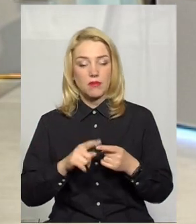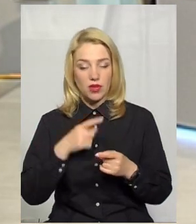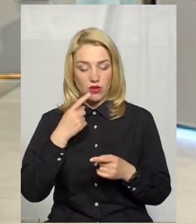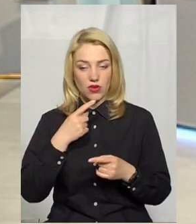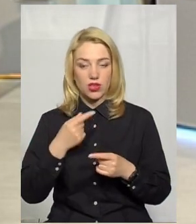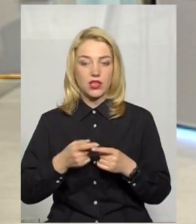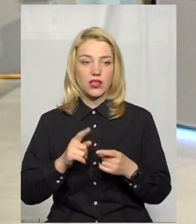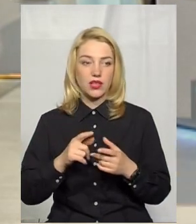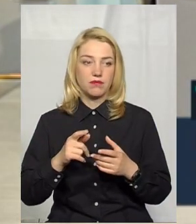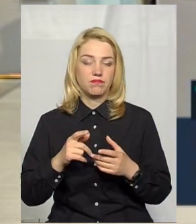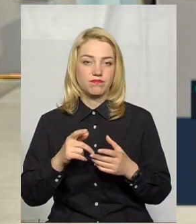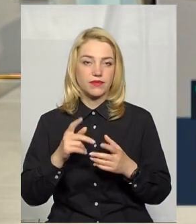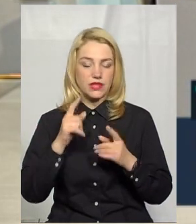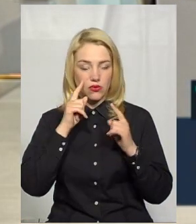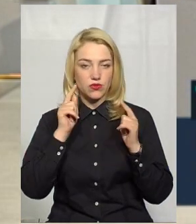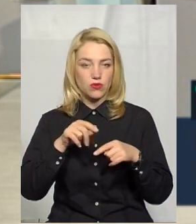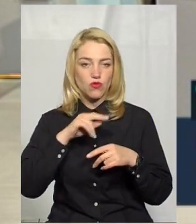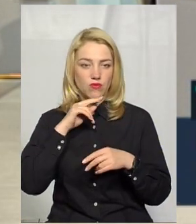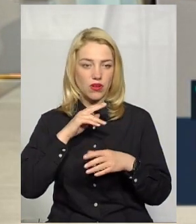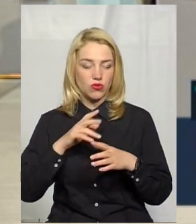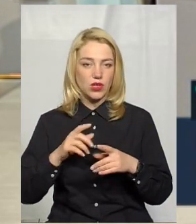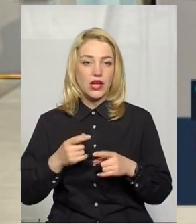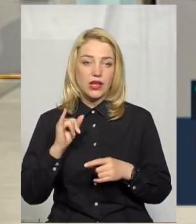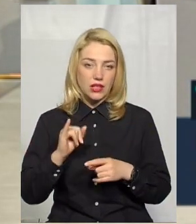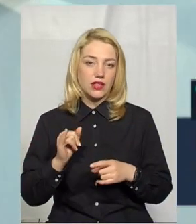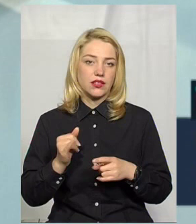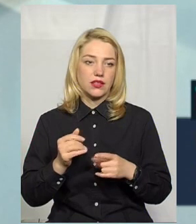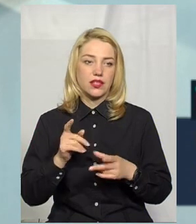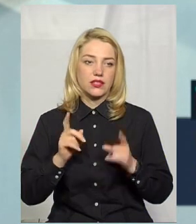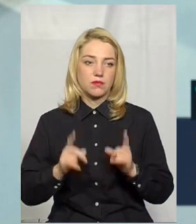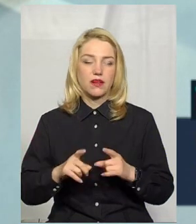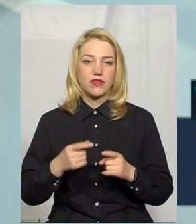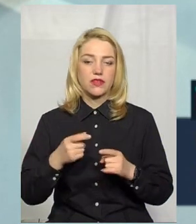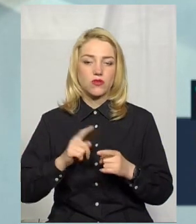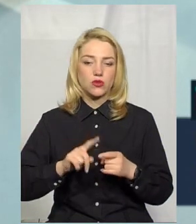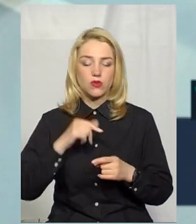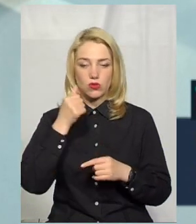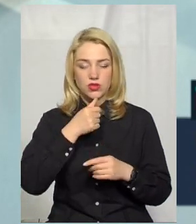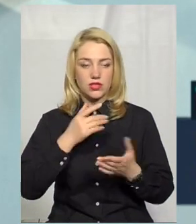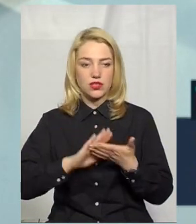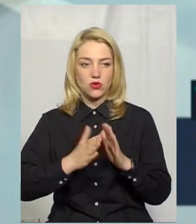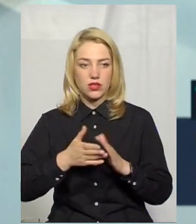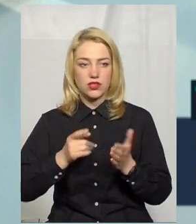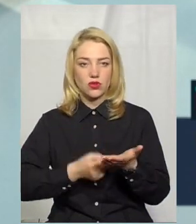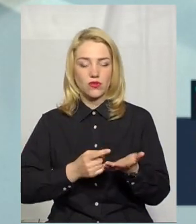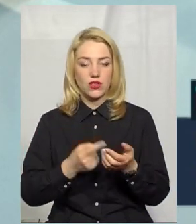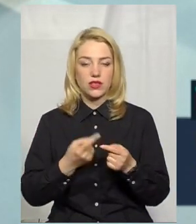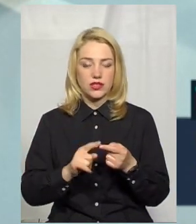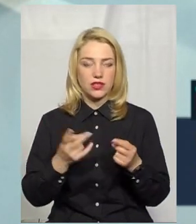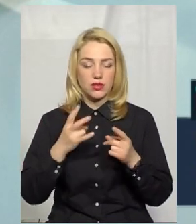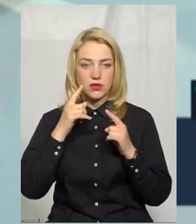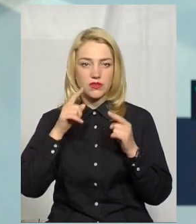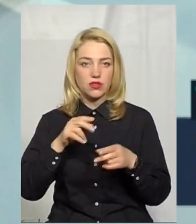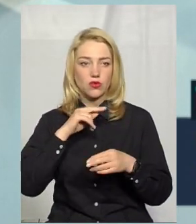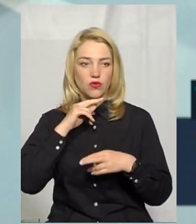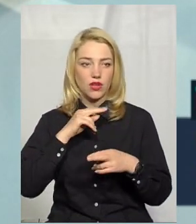Але більшу увагу звертали, Так, ми більшу увагу звернули. насправді цього року ситуація довела, що на це потрібно теж звертати увагу.